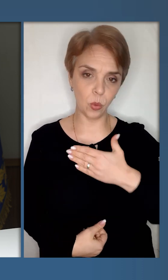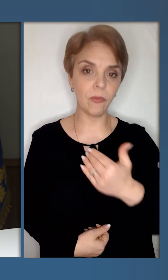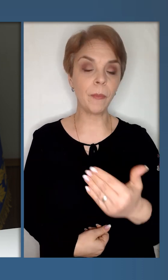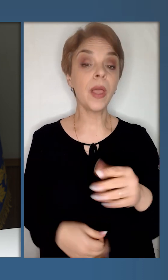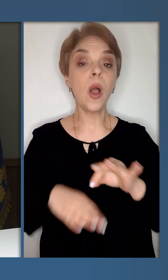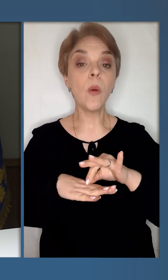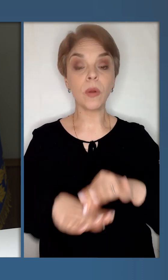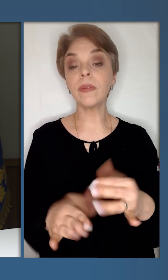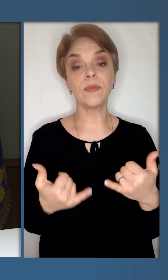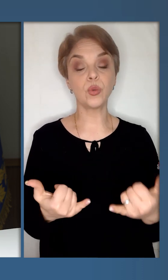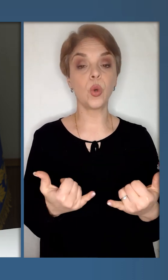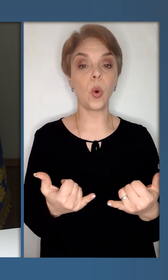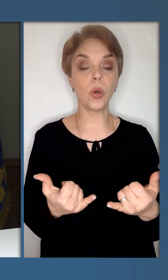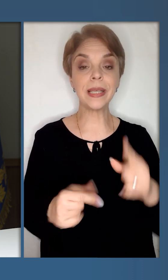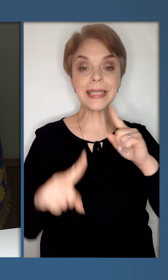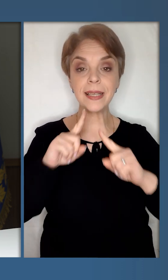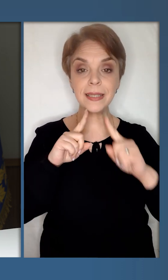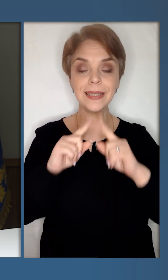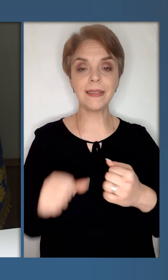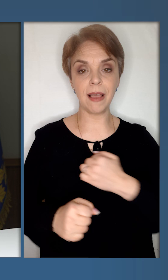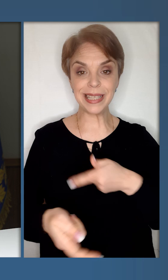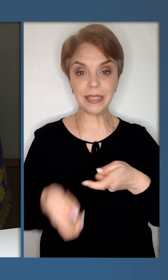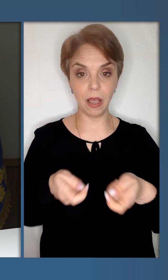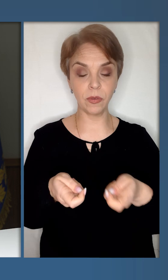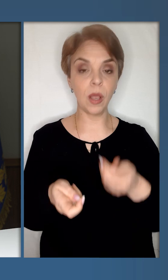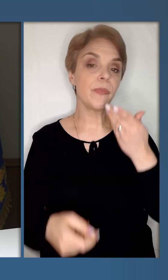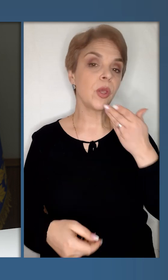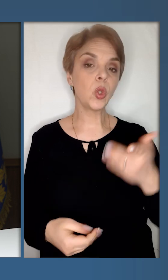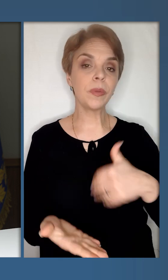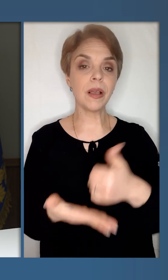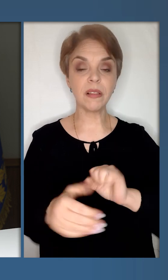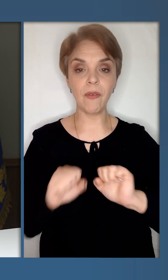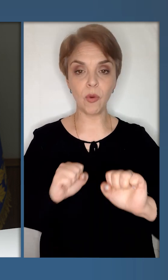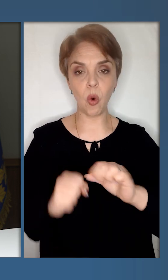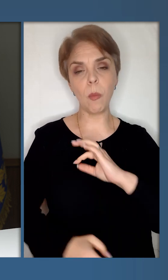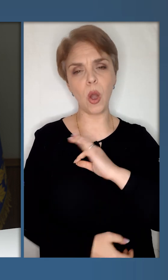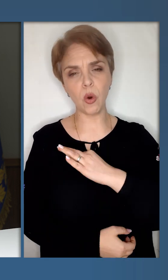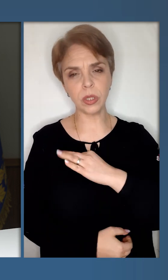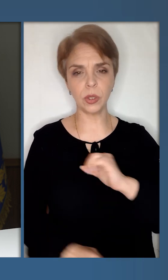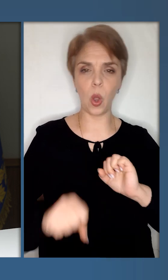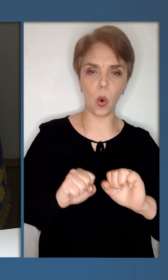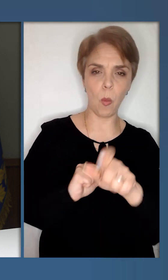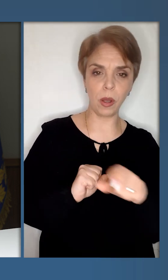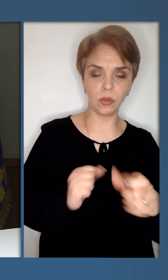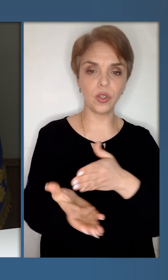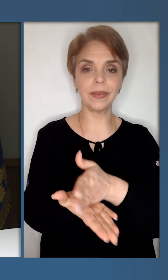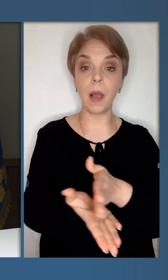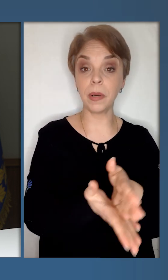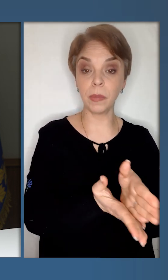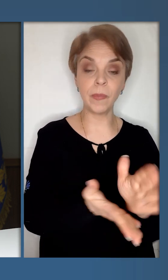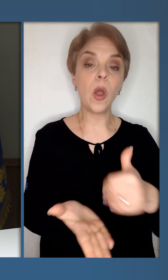Провів сьогодні засідання ставки, доповіді Главкома розвідки командувачів